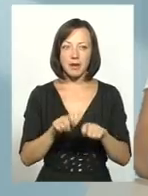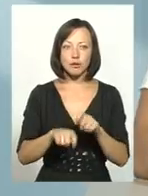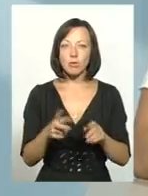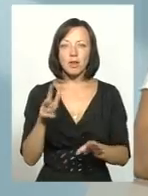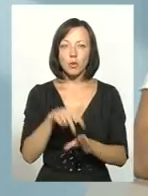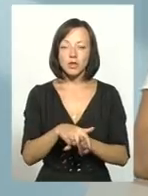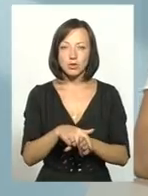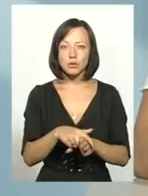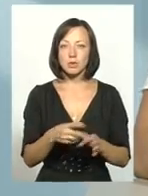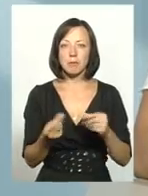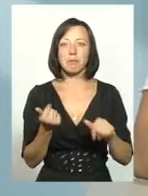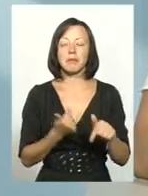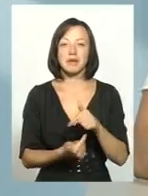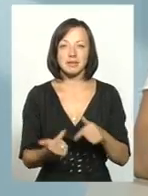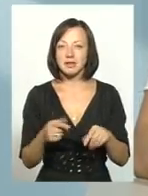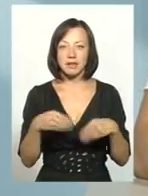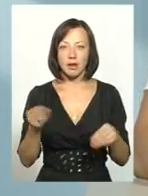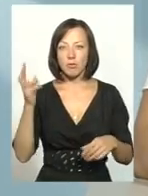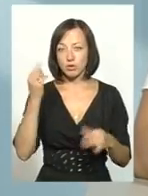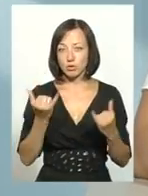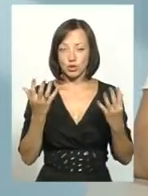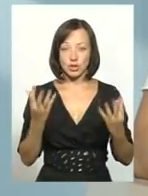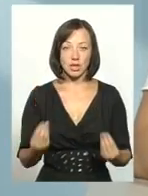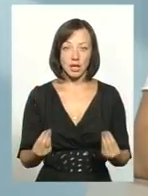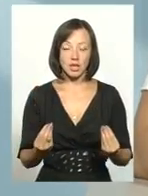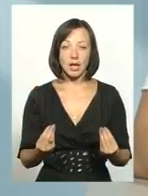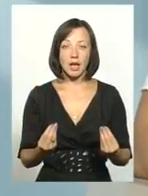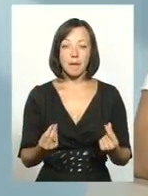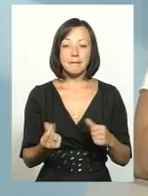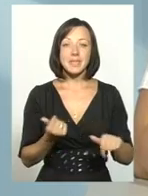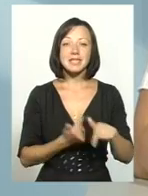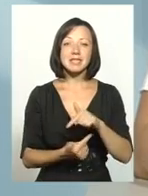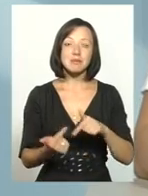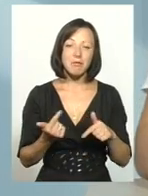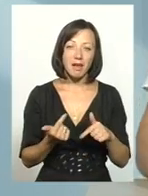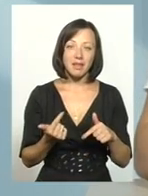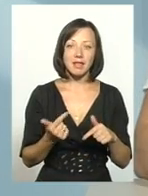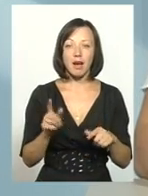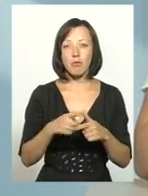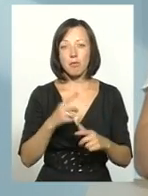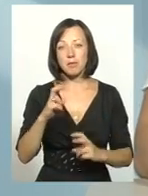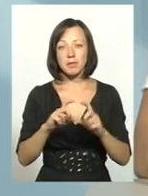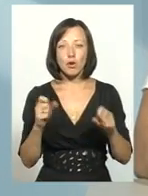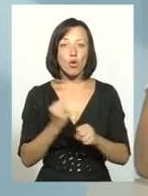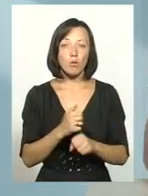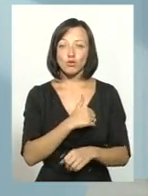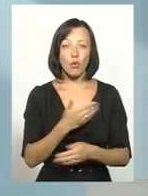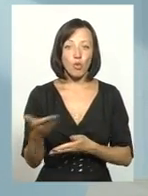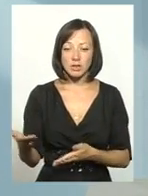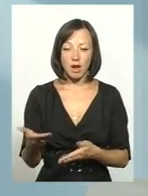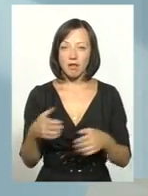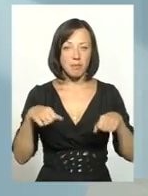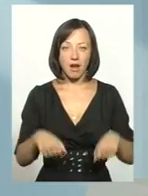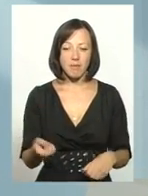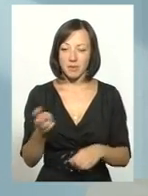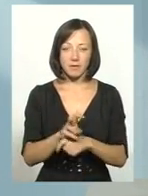утиснути приватного підприємця, не дай Бог, що на сьогоднішній день приватні підприємці чи підприємства практично роблять, що хочуть, а до них нема